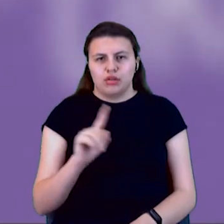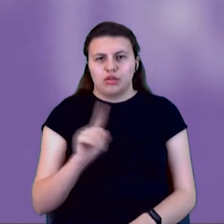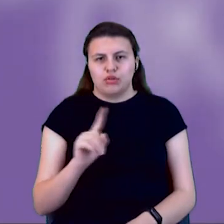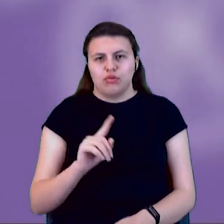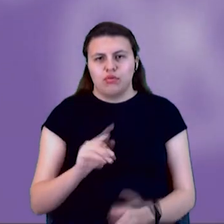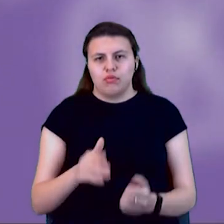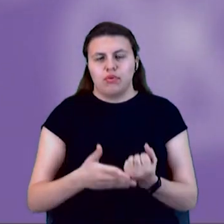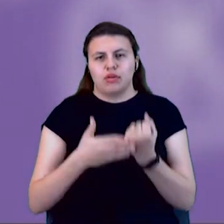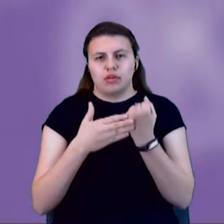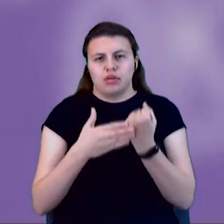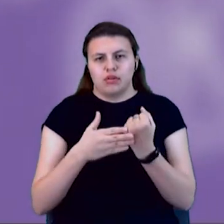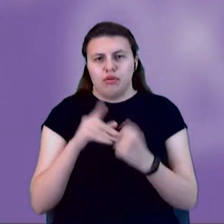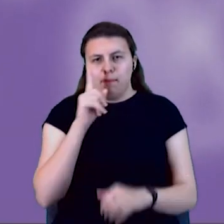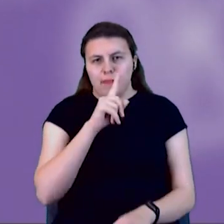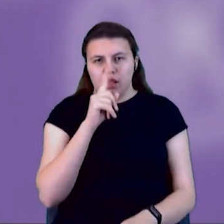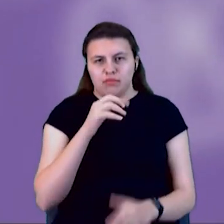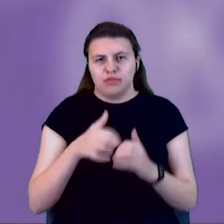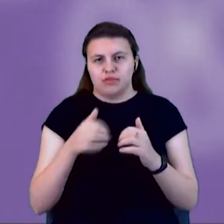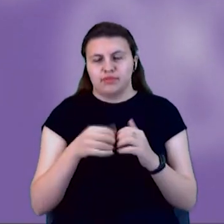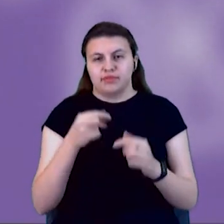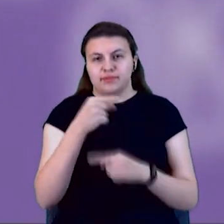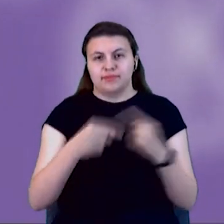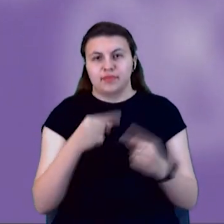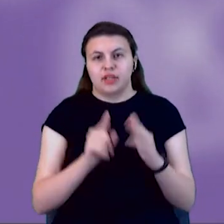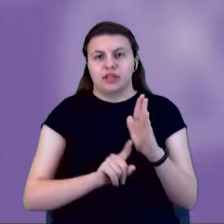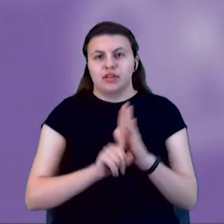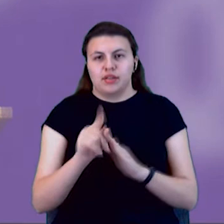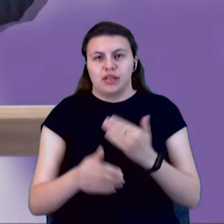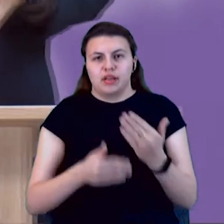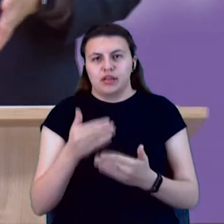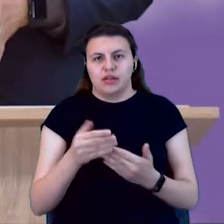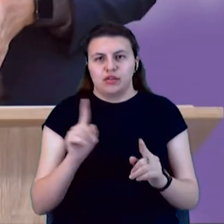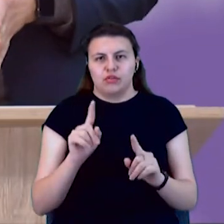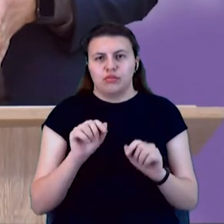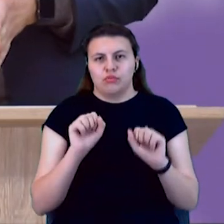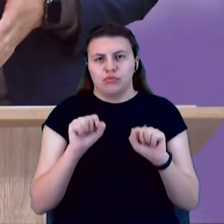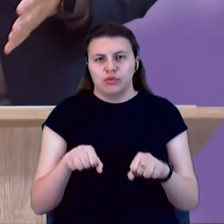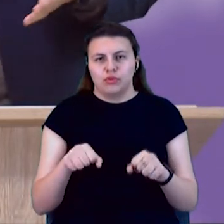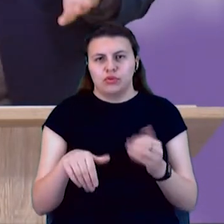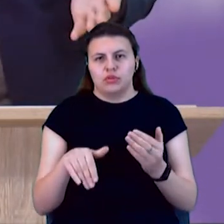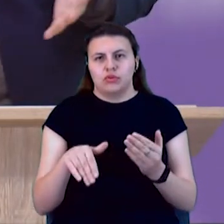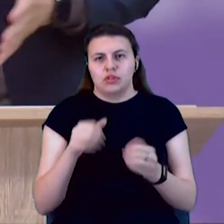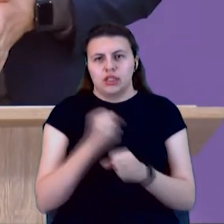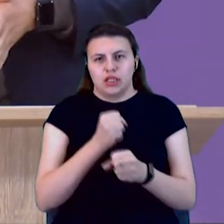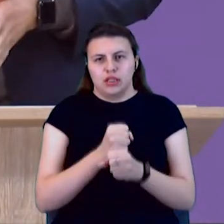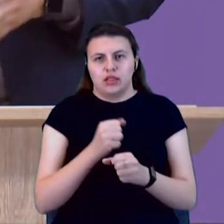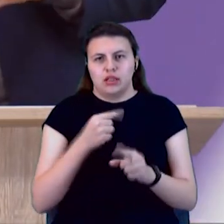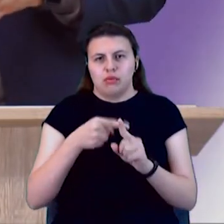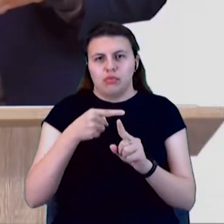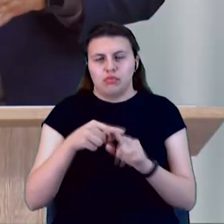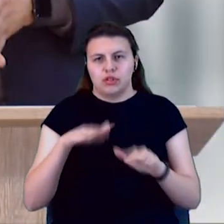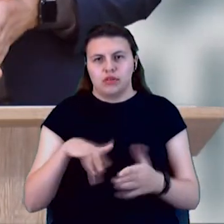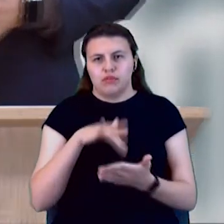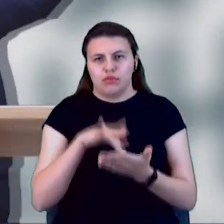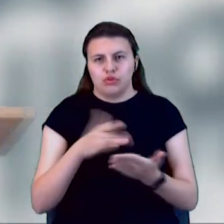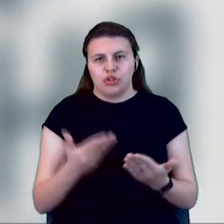малому і середньому бізнесу на починаючих стадіях, що позволить создати дополнительні рабочі міста в городі, і жителі не